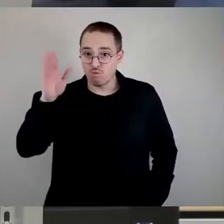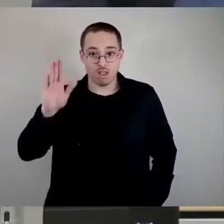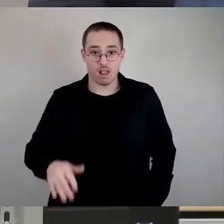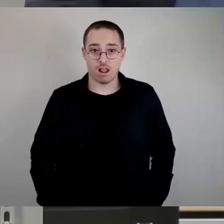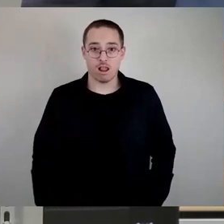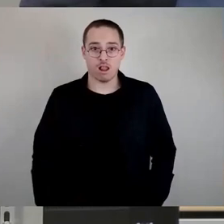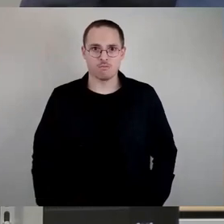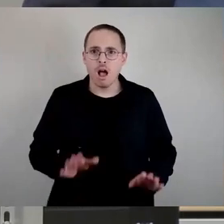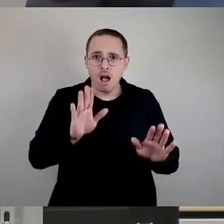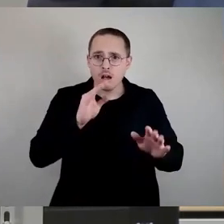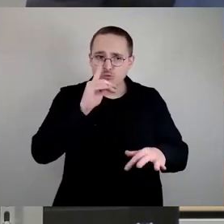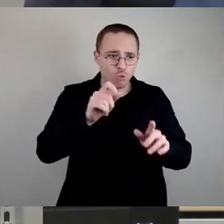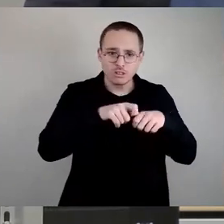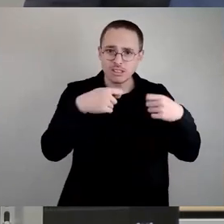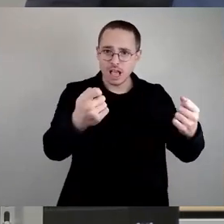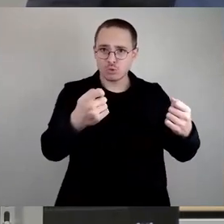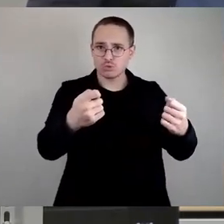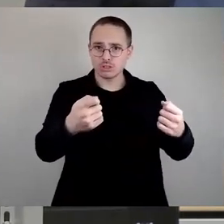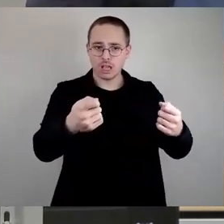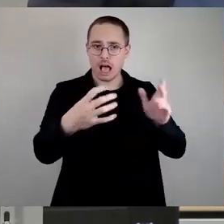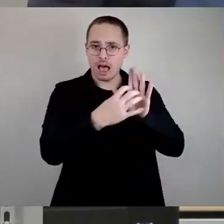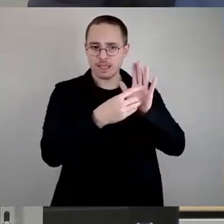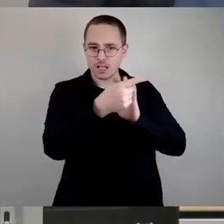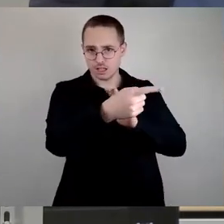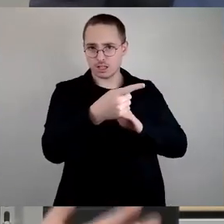Zeitungsartikel, RTL vor drei oder vier Tagen, die erste Kita.